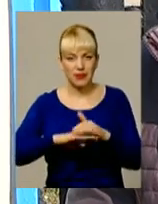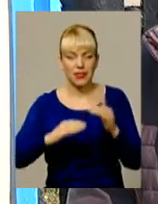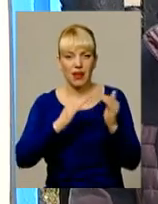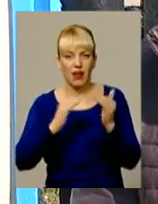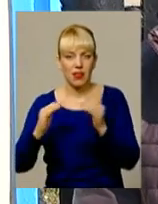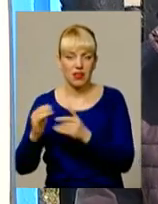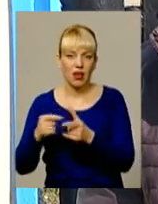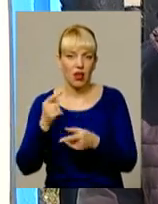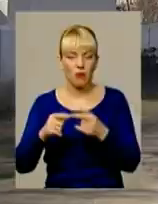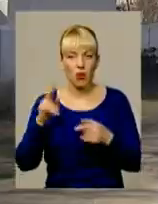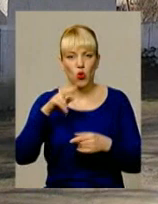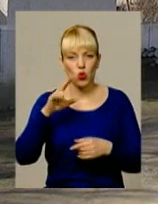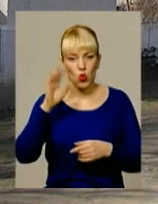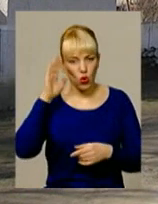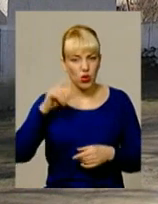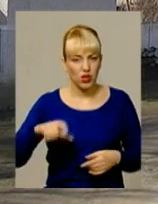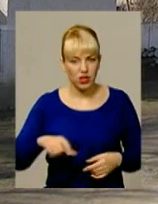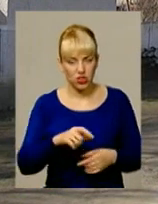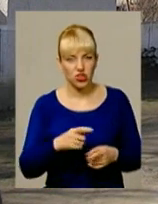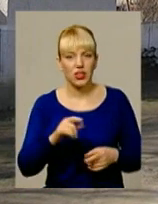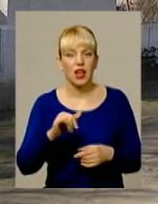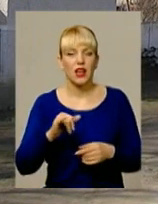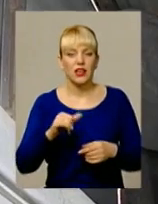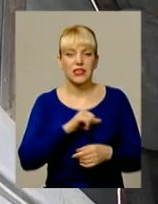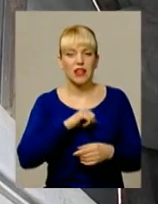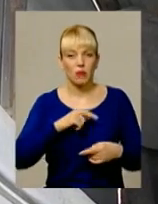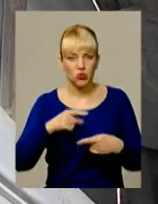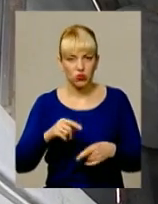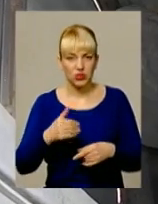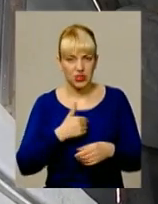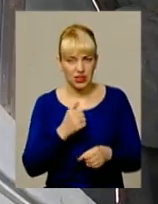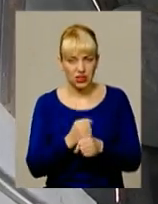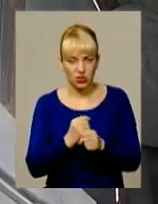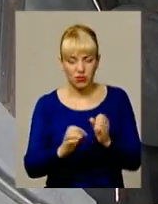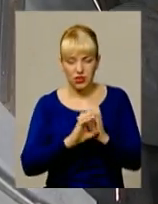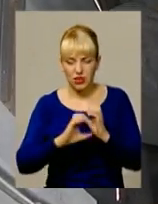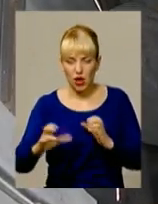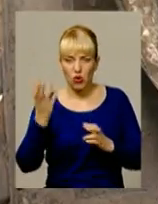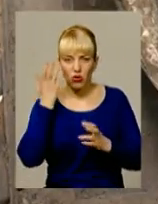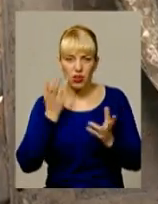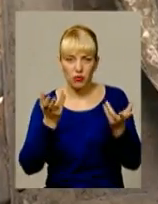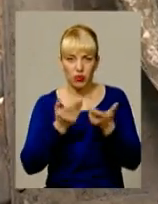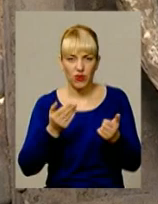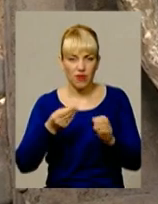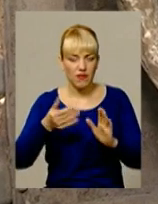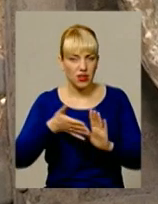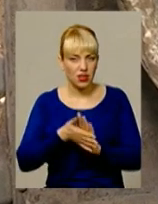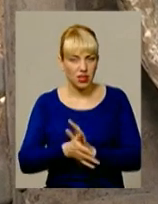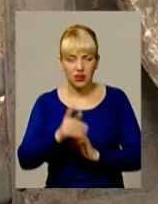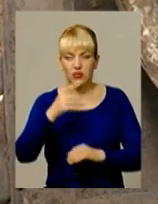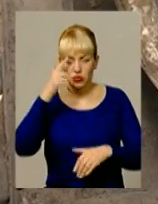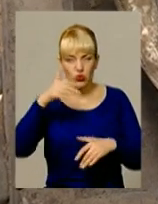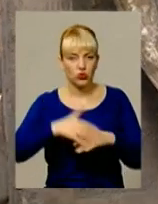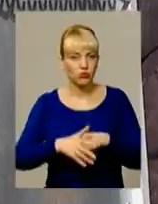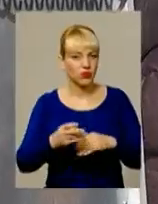річки. І річка теж висихає. Селяни хотіли самотужкою провести водогін, однак коли підрахували всі витрати, зрозуміли, їм це